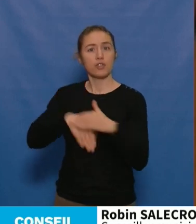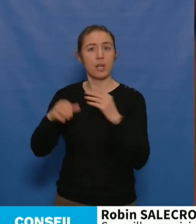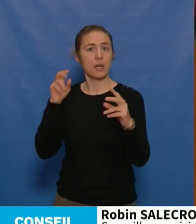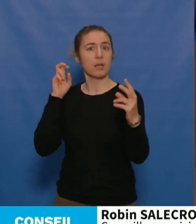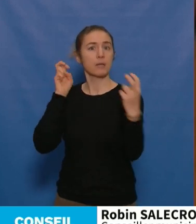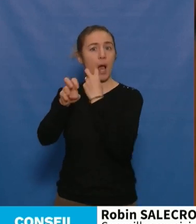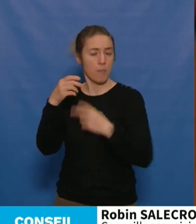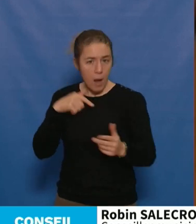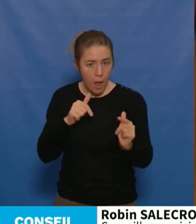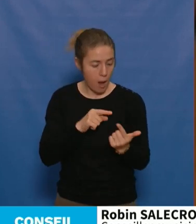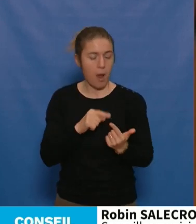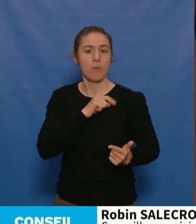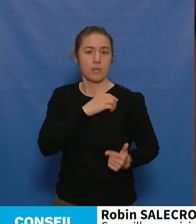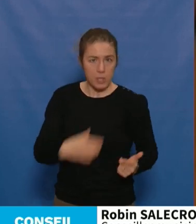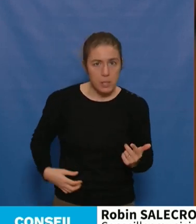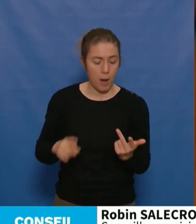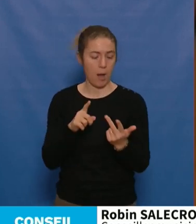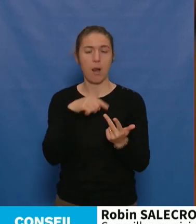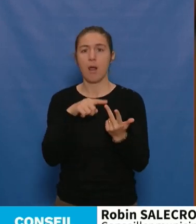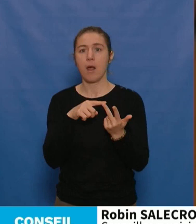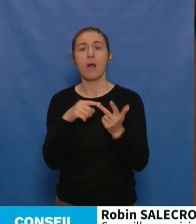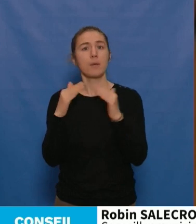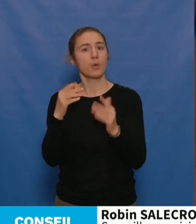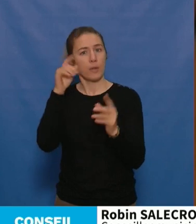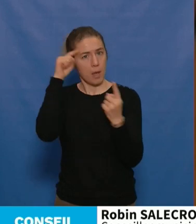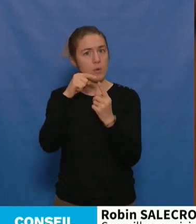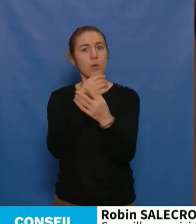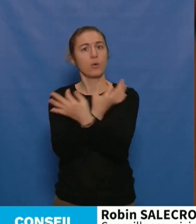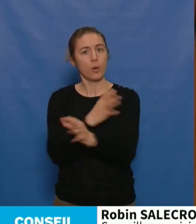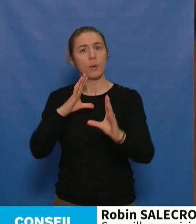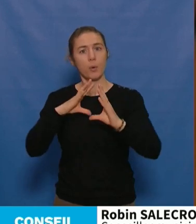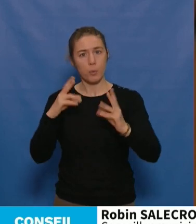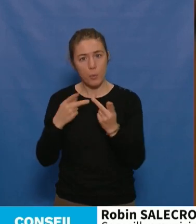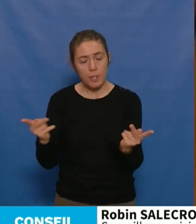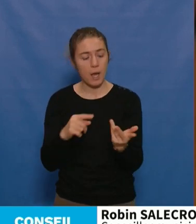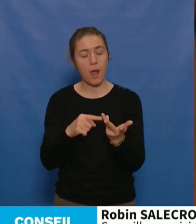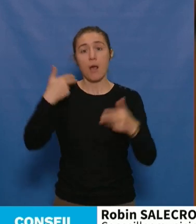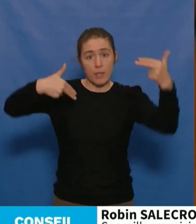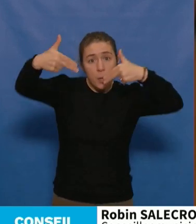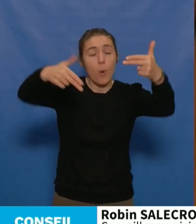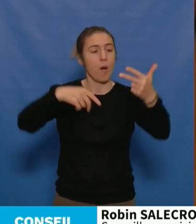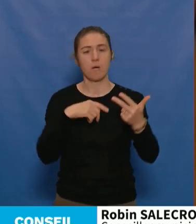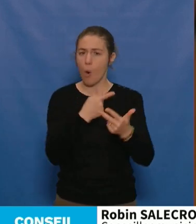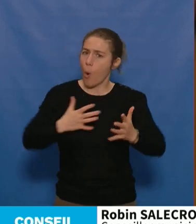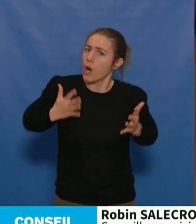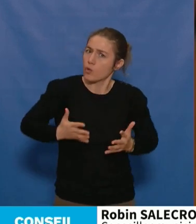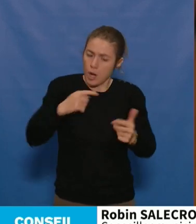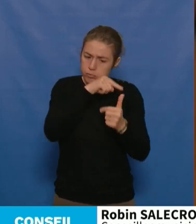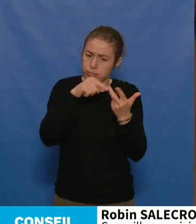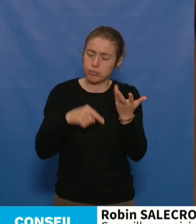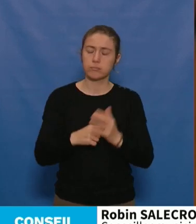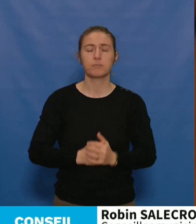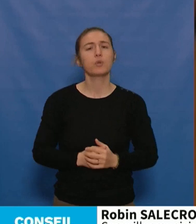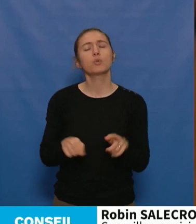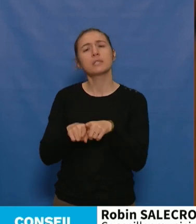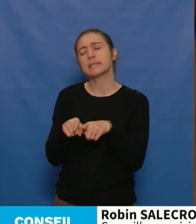question de la police municipale, la question de la maison de la tranquillité publique, la question de la vidéosurveillance. Et vous le savez, Madame Garnier, nous étions encore